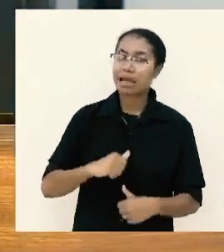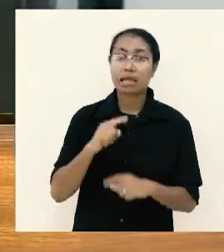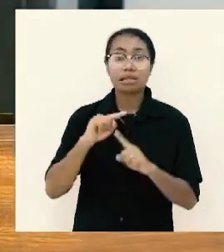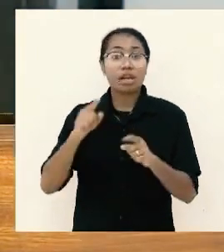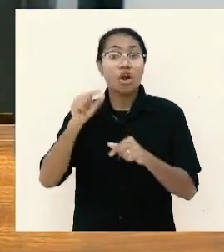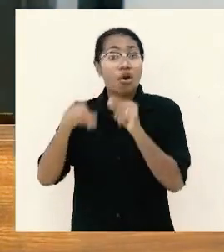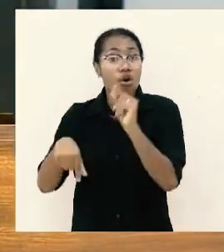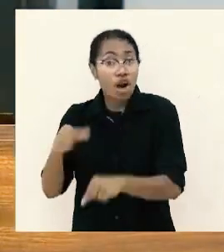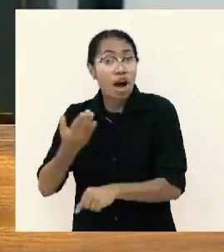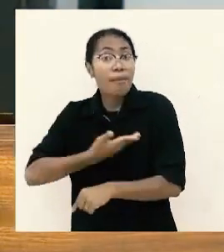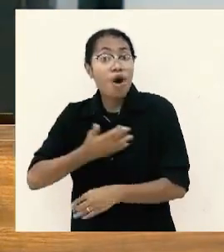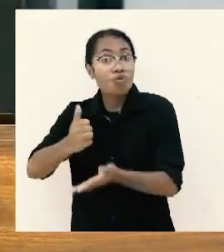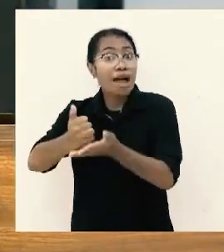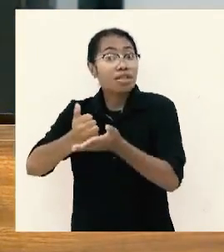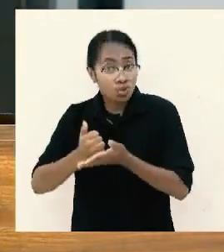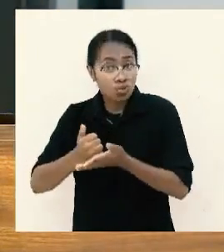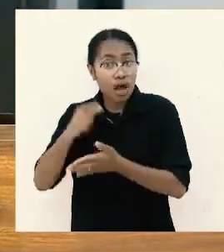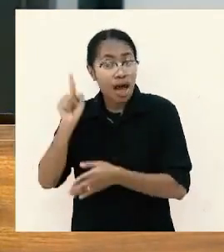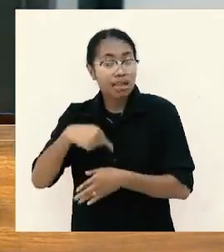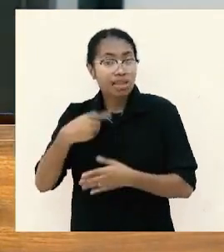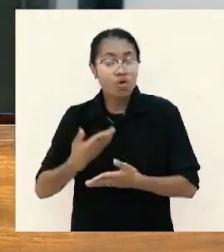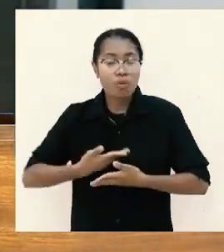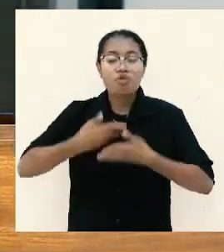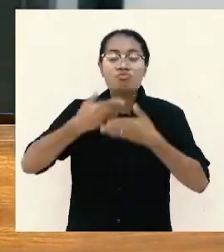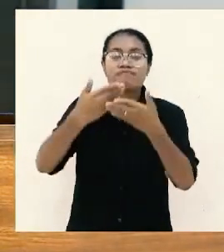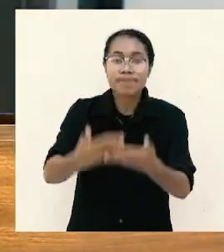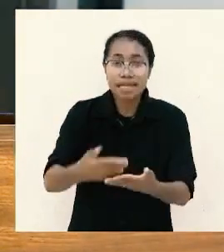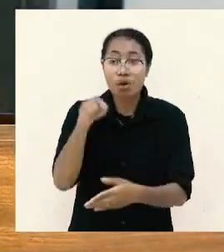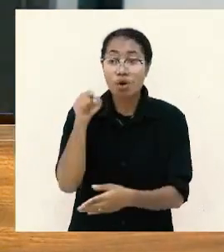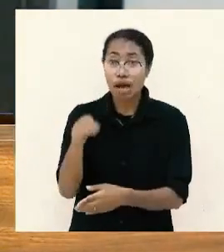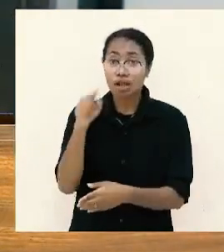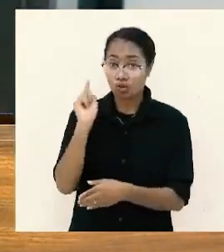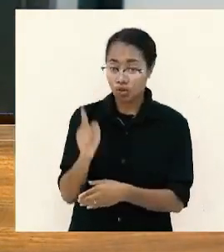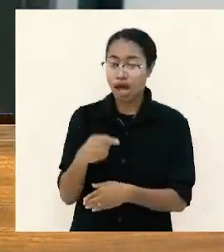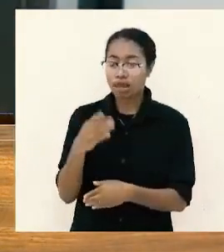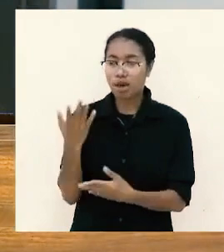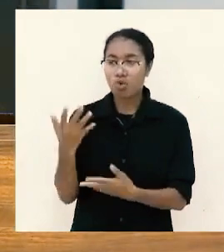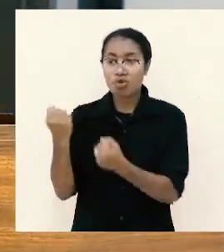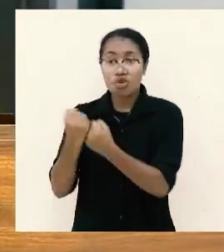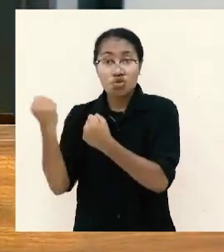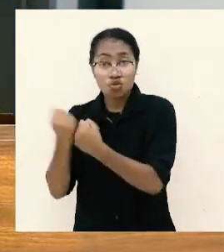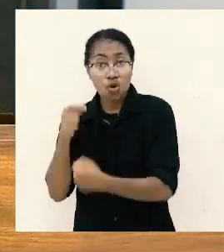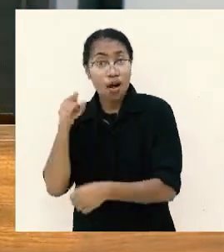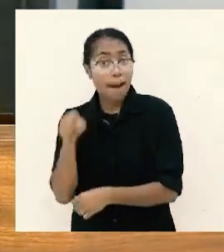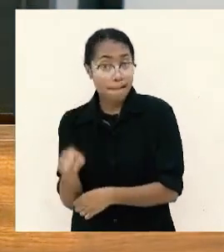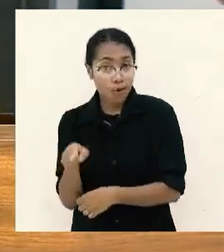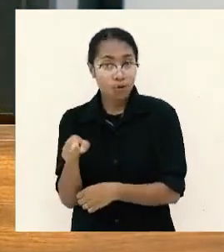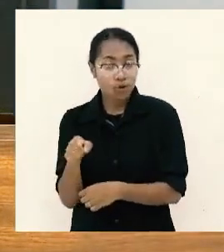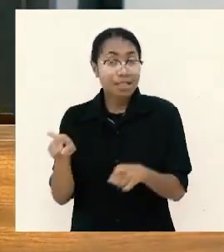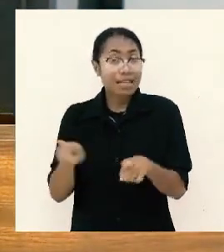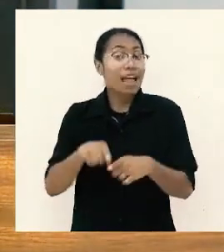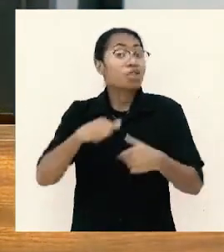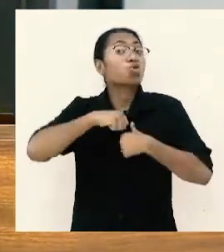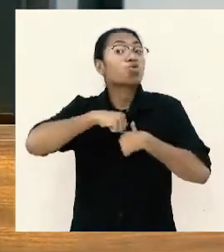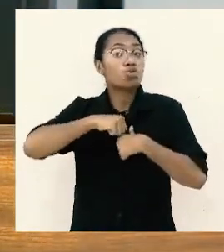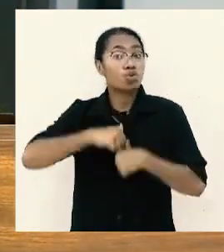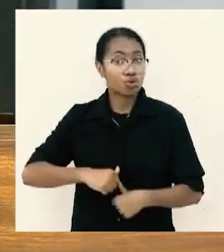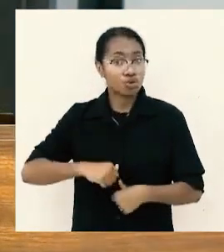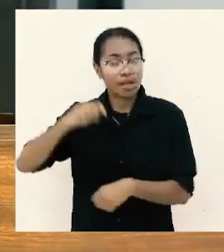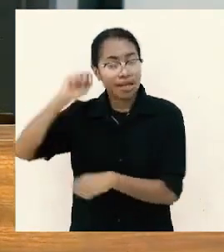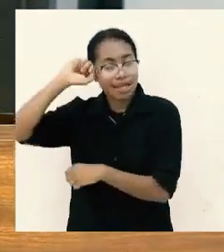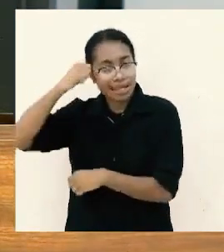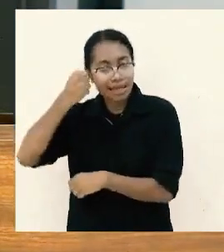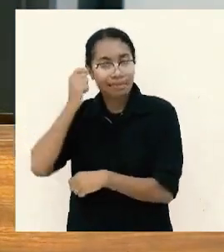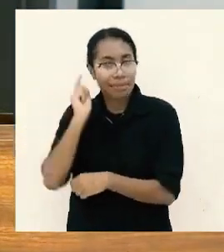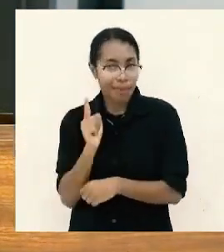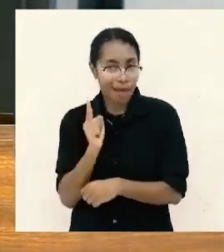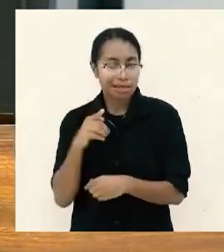bantu saudara ada orang yang mau beri pada saudara ada orang yang mendukung saudara dengan tulus ingat baik-baik